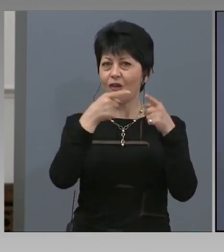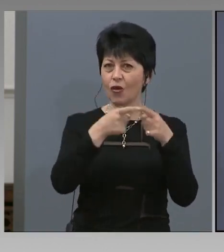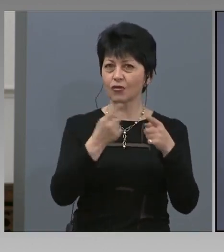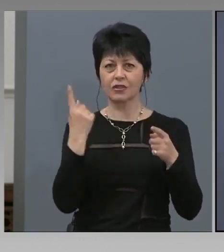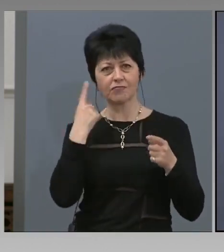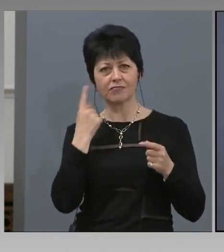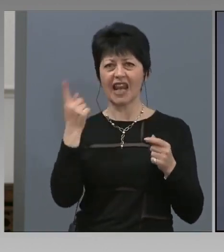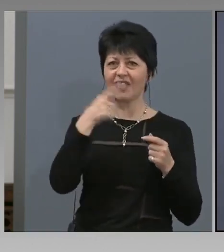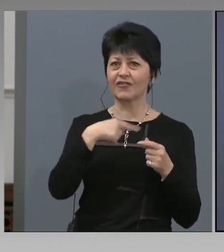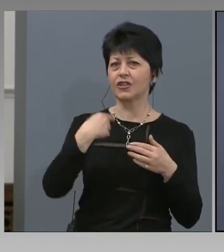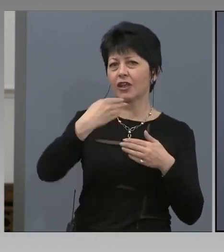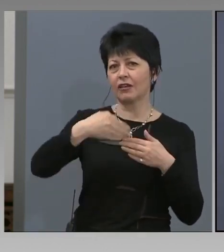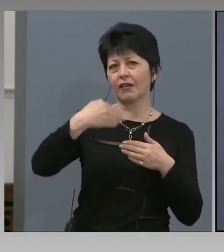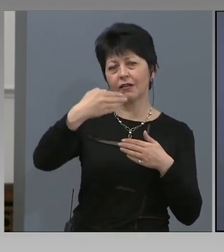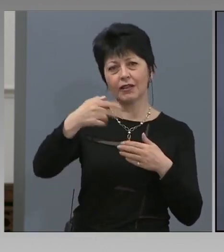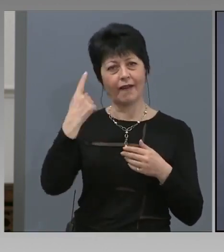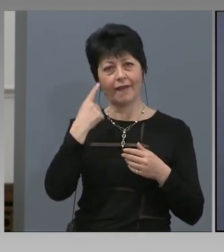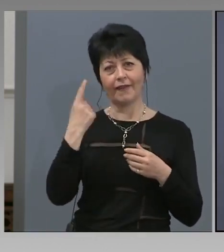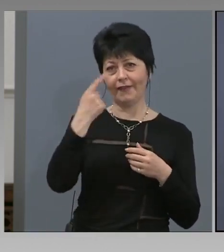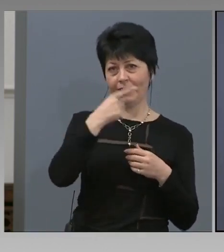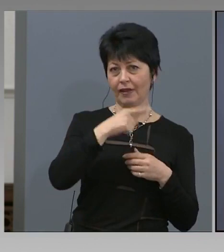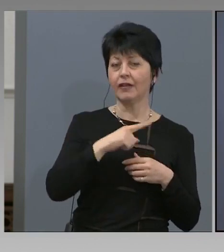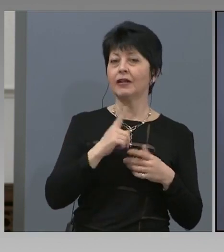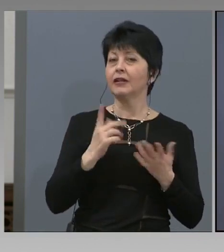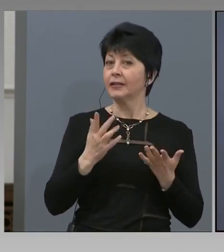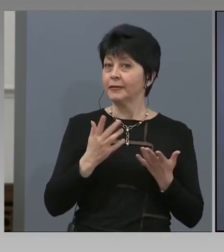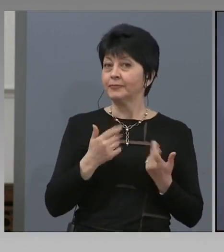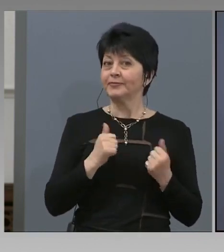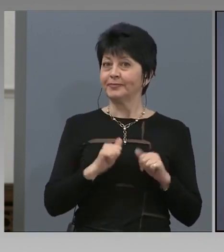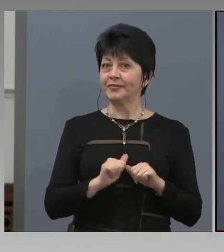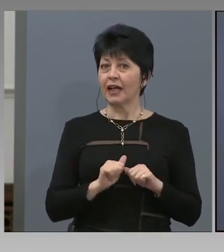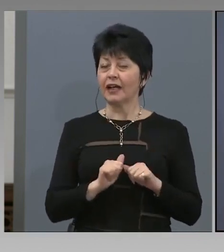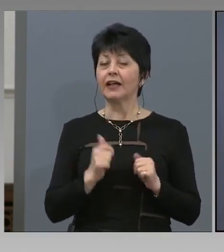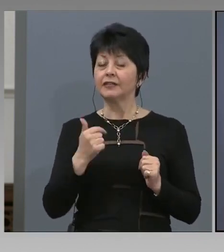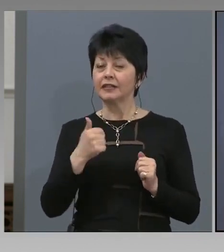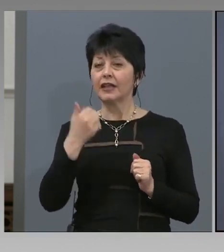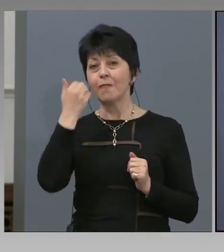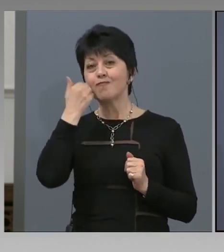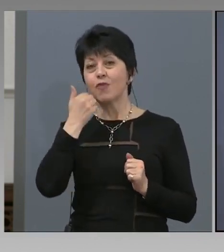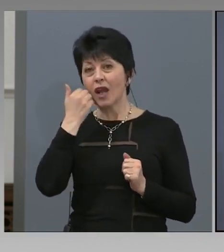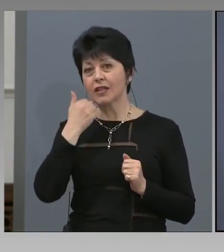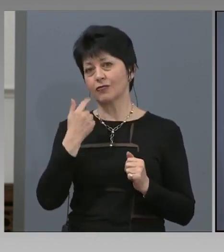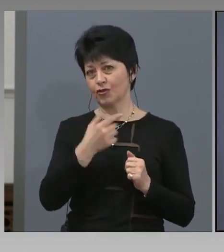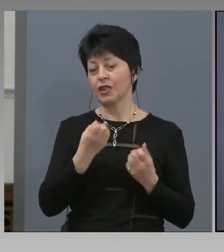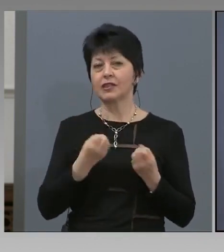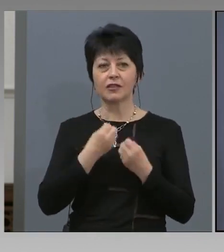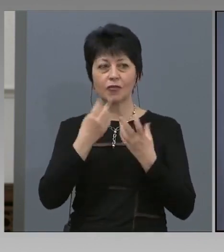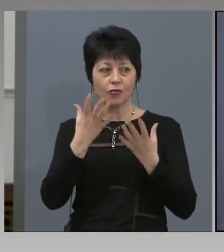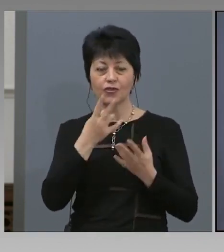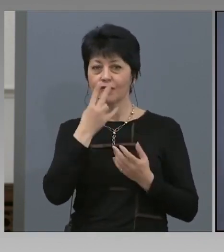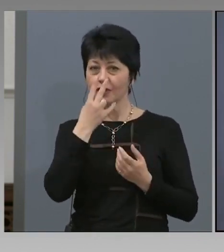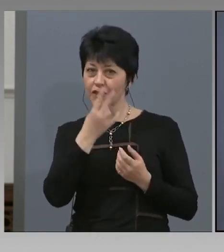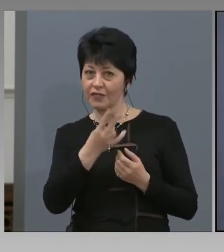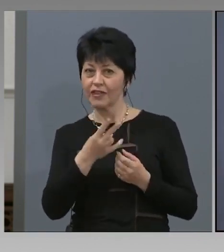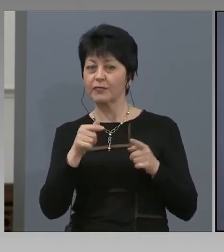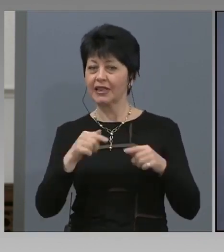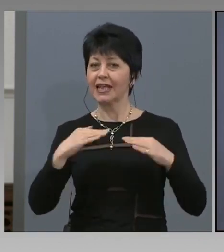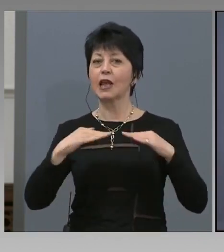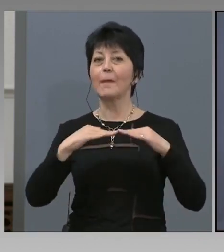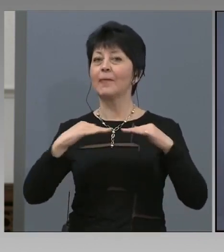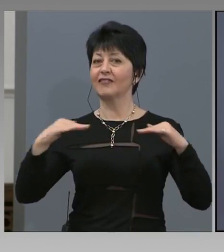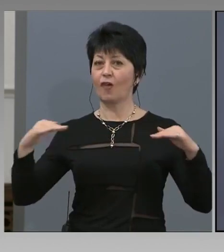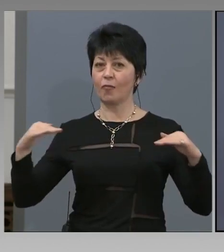Изключително полезни неща ще се случват, ако проработи така наречената доброволна част на платформата.